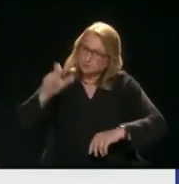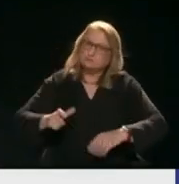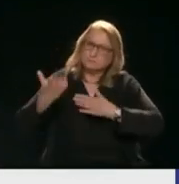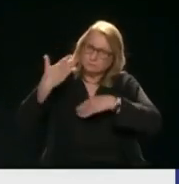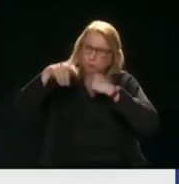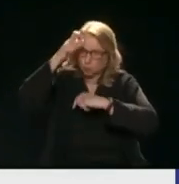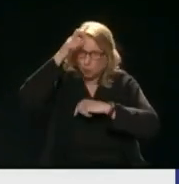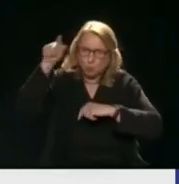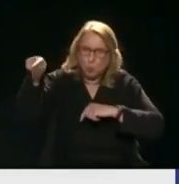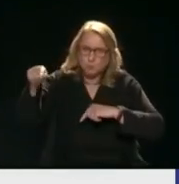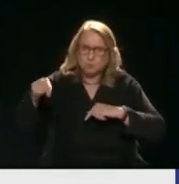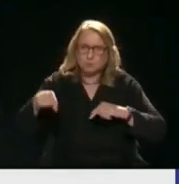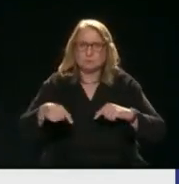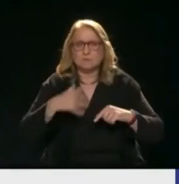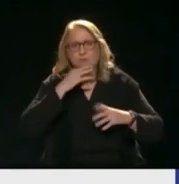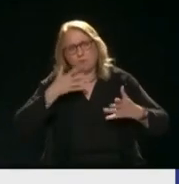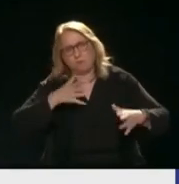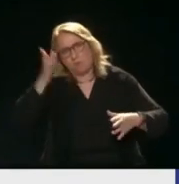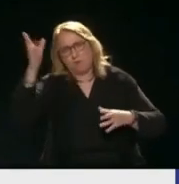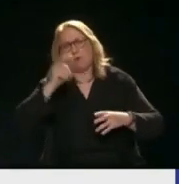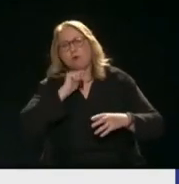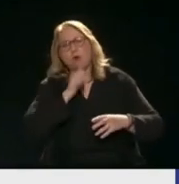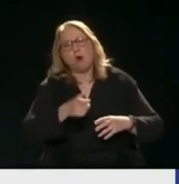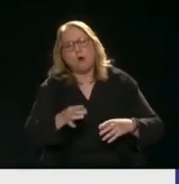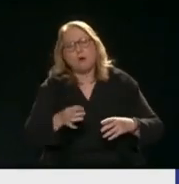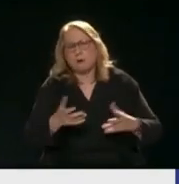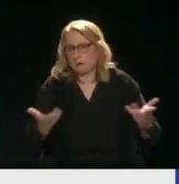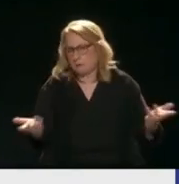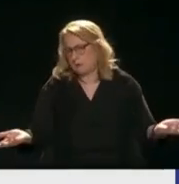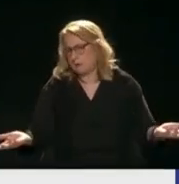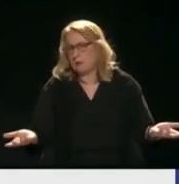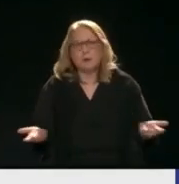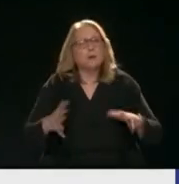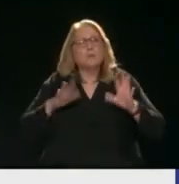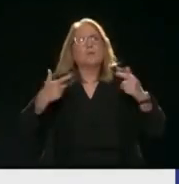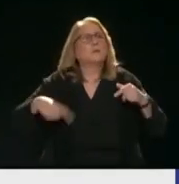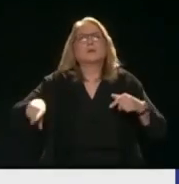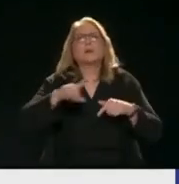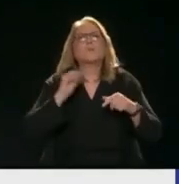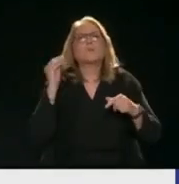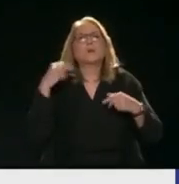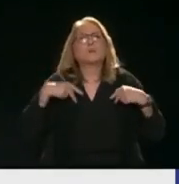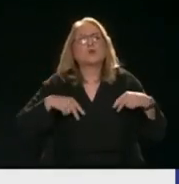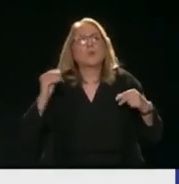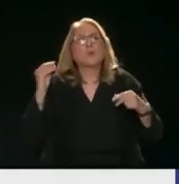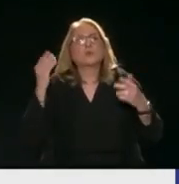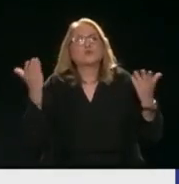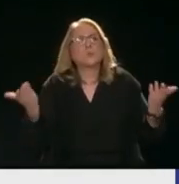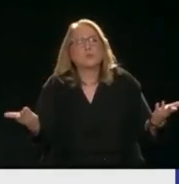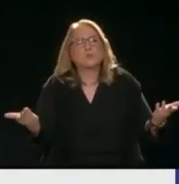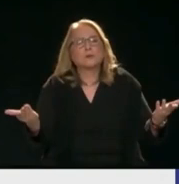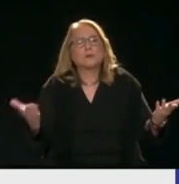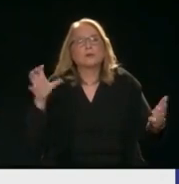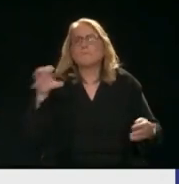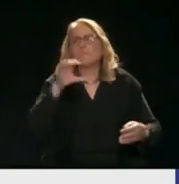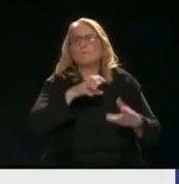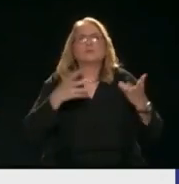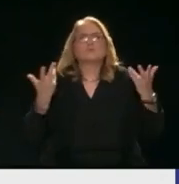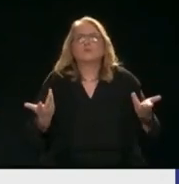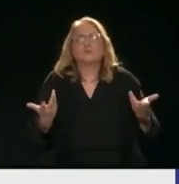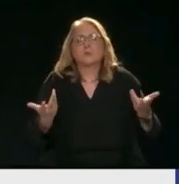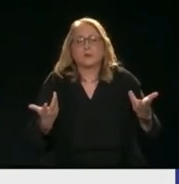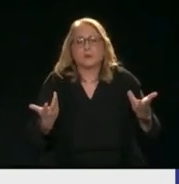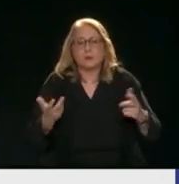Αν γίνεται πινάτον Πού είναι η πολιτεία Πού είναι το Υπουργείο Εξωτερικών Πού είναι το Υπουργείο Πολιτισμού Πού είναι οι φορείς Δεν έχω Τι κάνω Πρέπει να